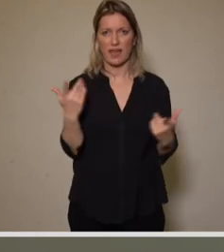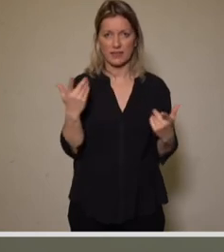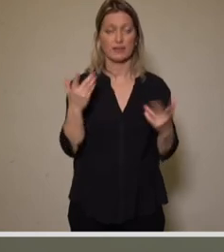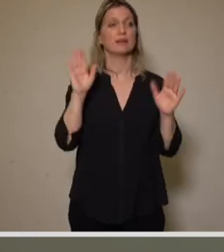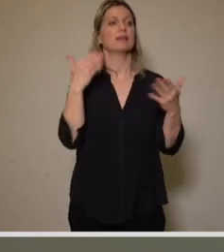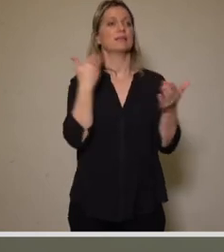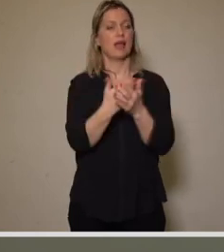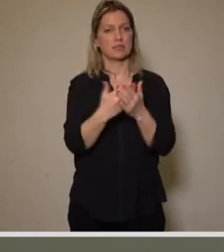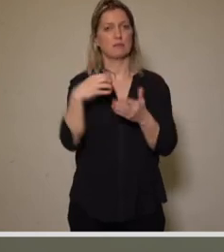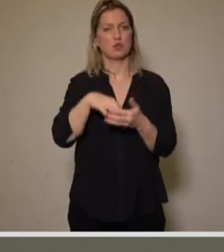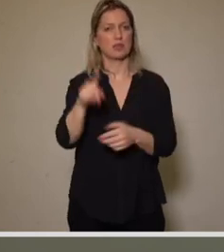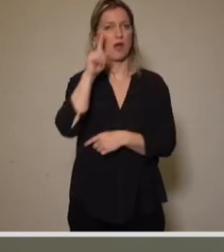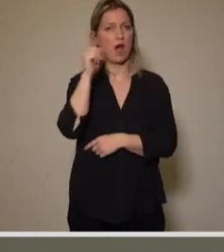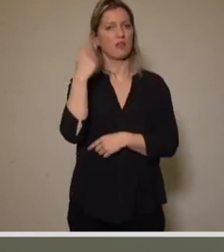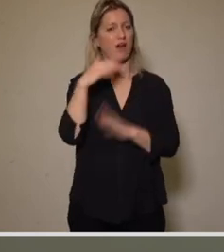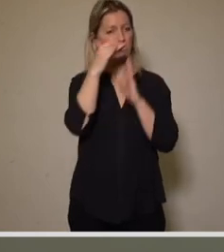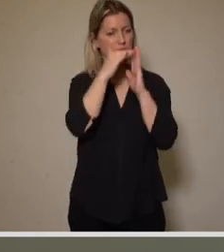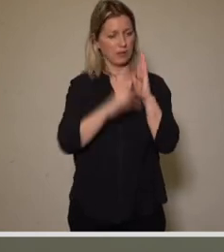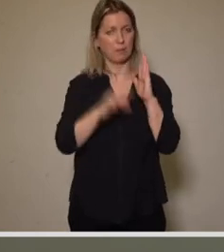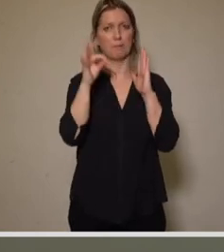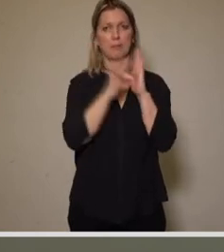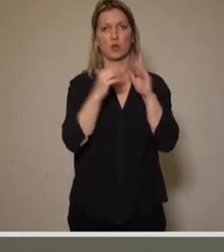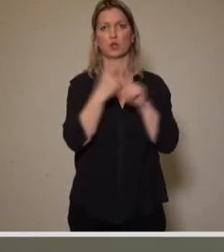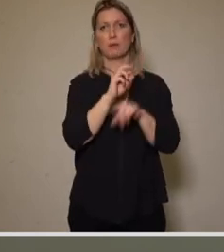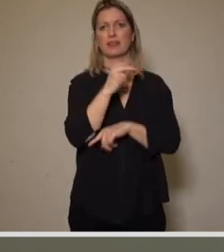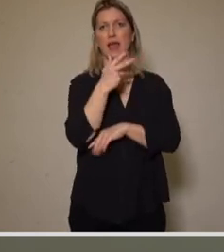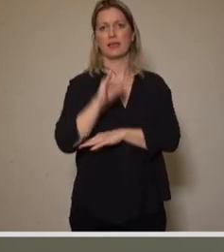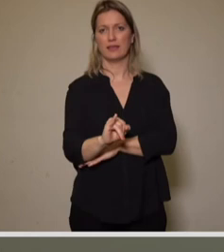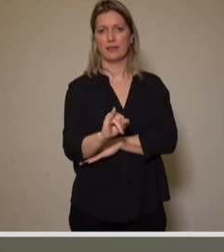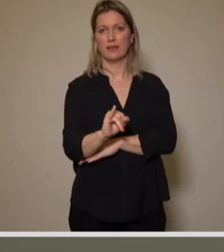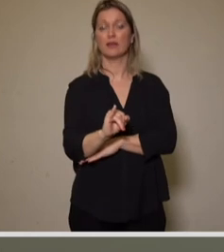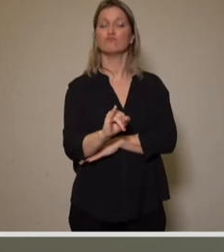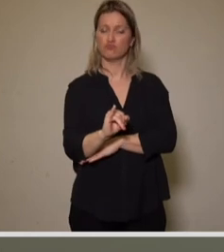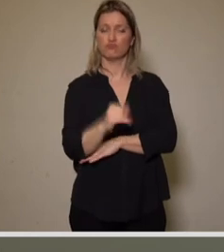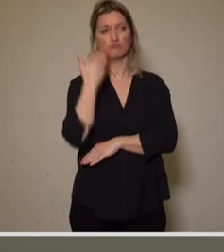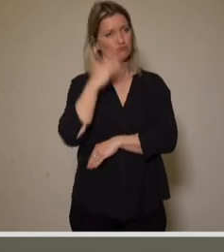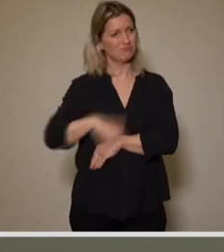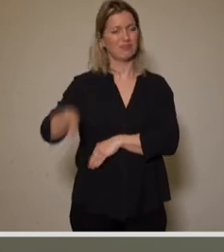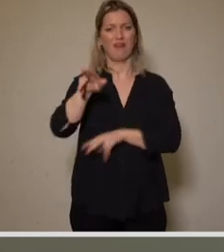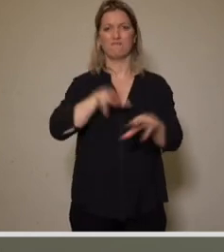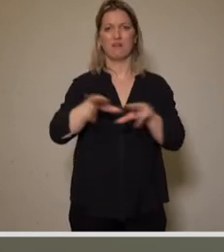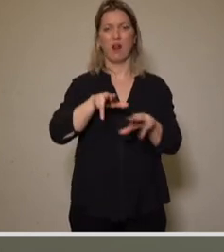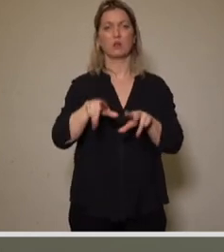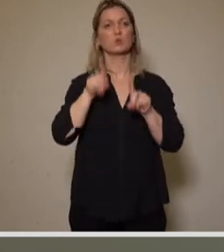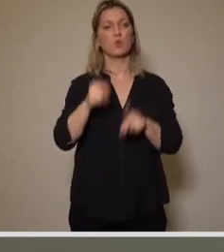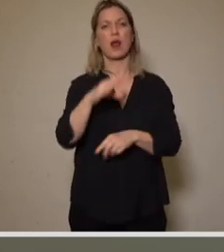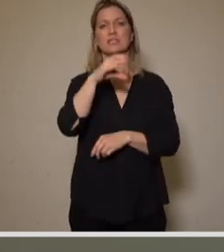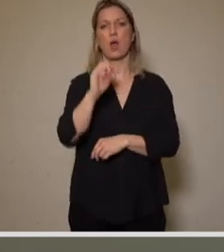Stadtrat in Punkt 3i beschlossen, dass die Verwaltung jährlich eine CO2-Bilanz